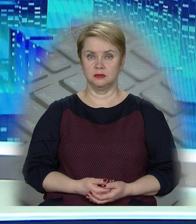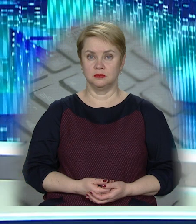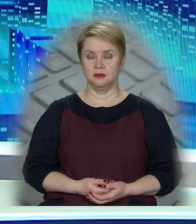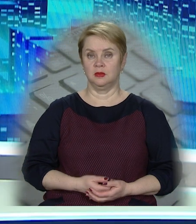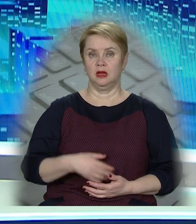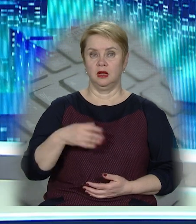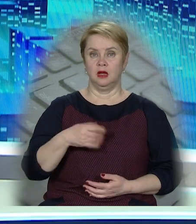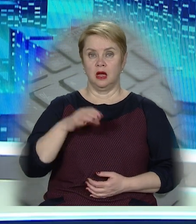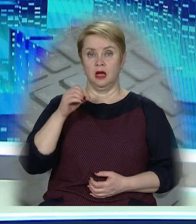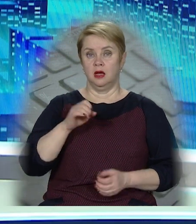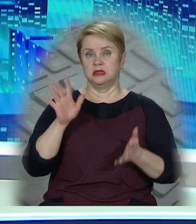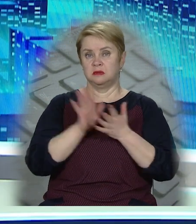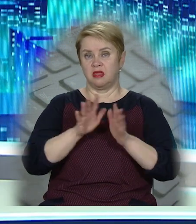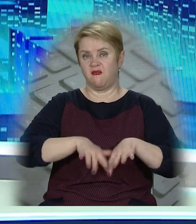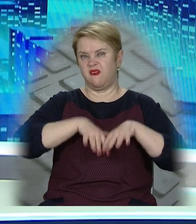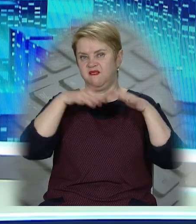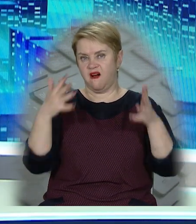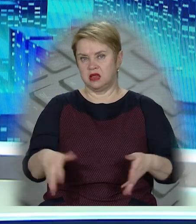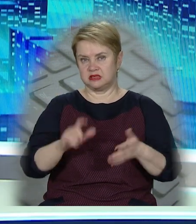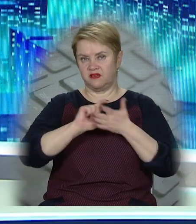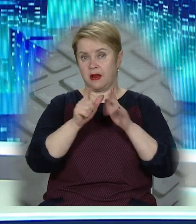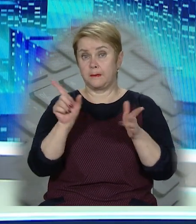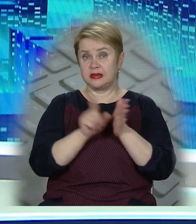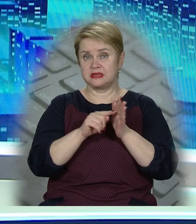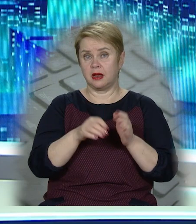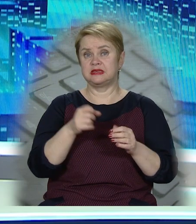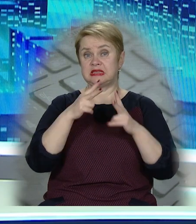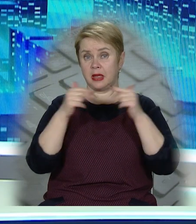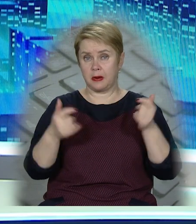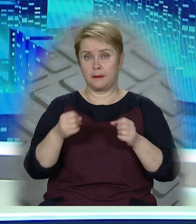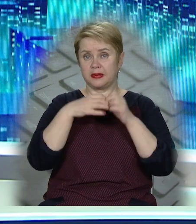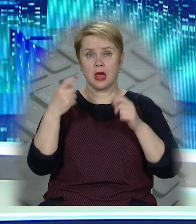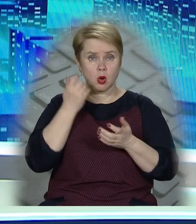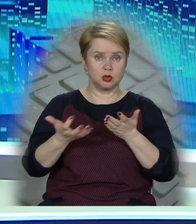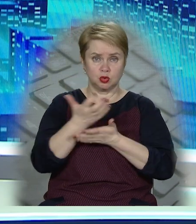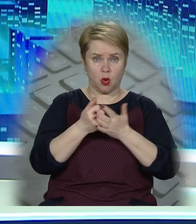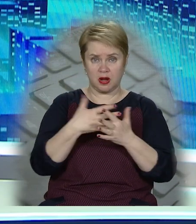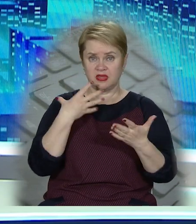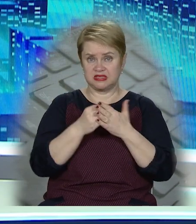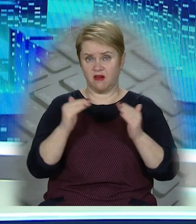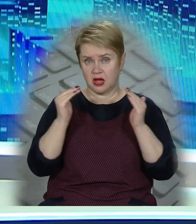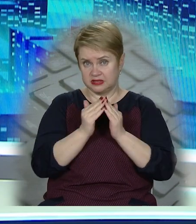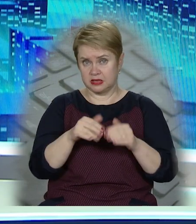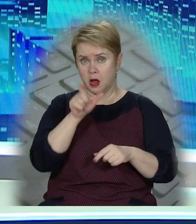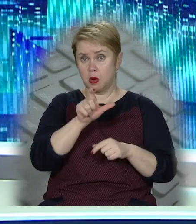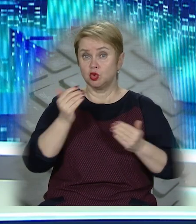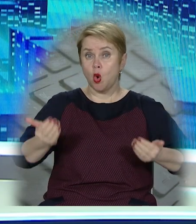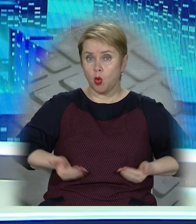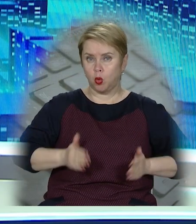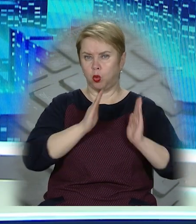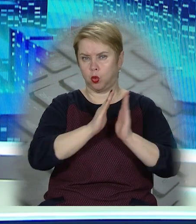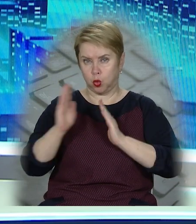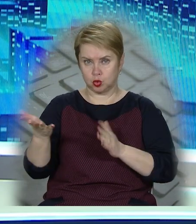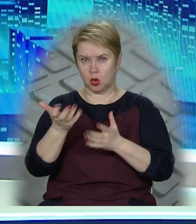Сміття, що аж вивалюється з квартири. Пенсіонерка з Дніпра вже 15 років збирає непотріб до своєї оселі. Мишка є у гуртожитку,